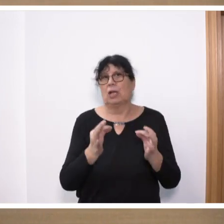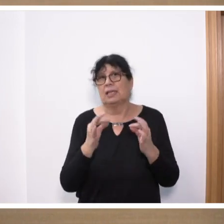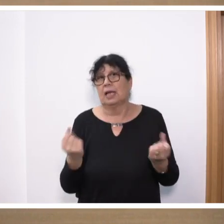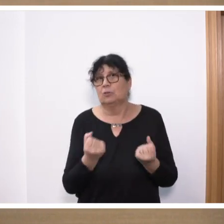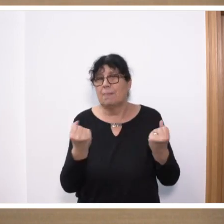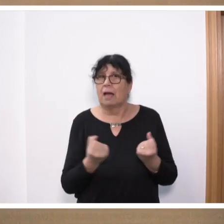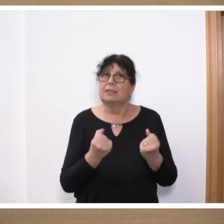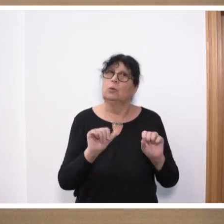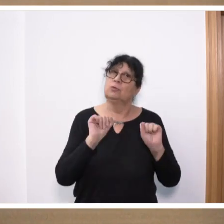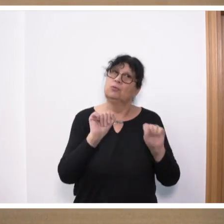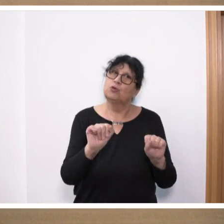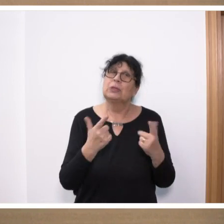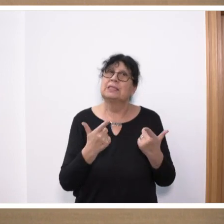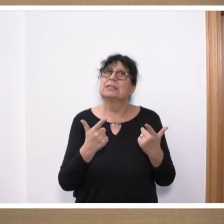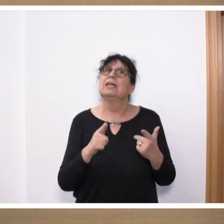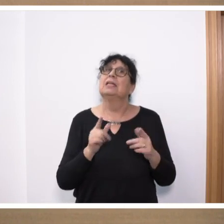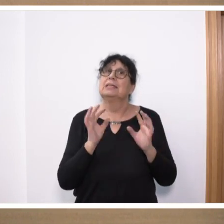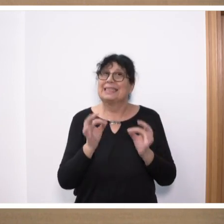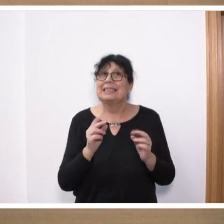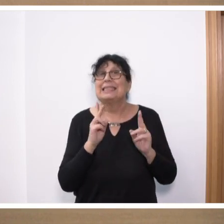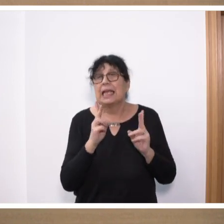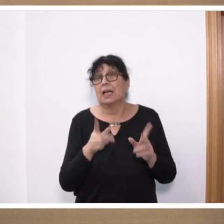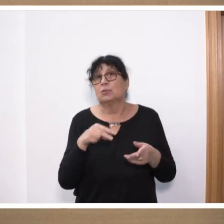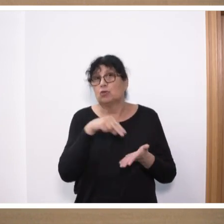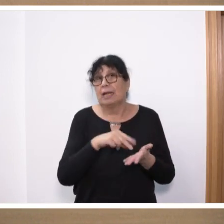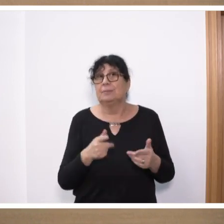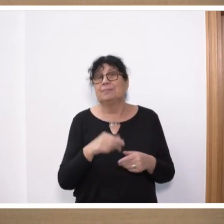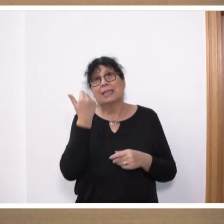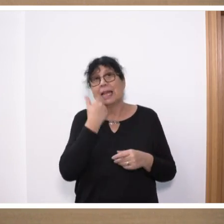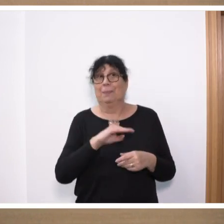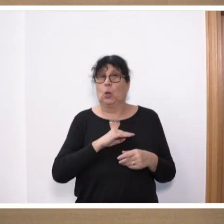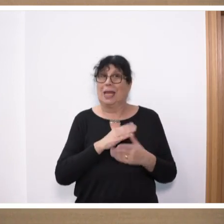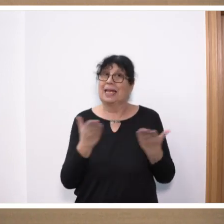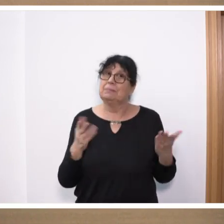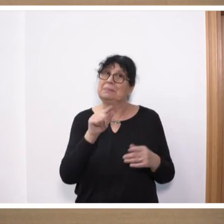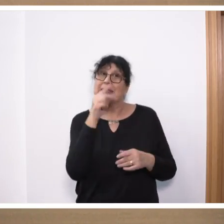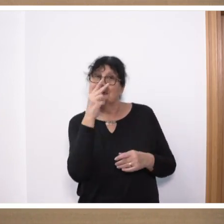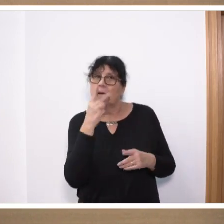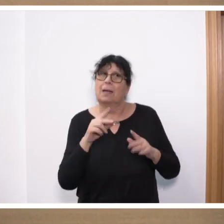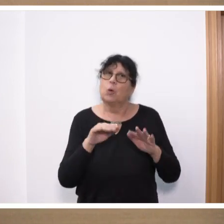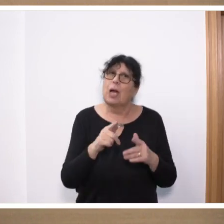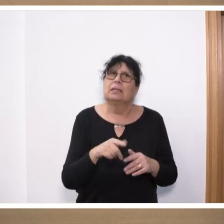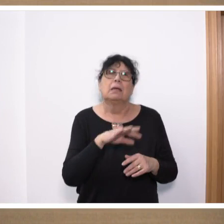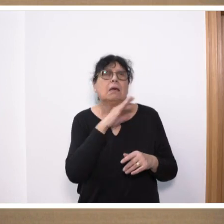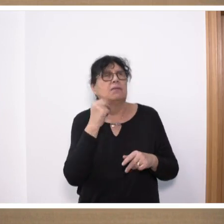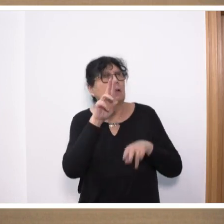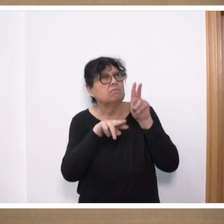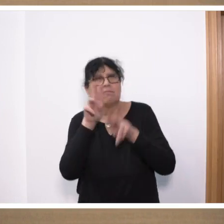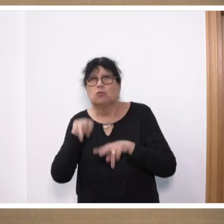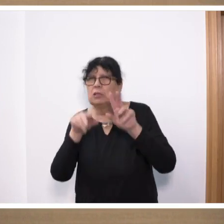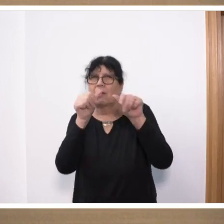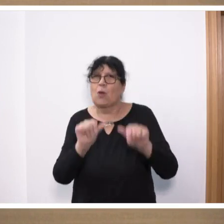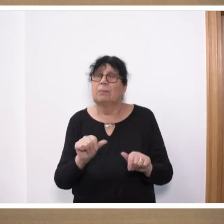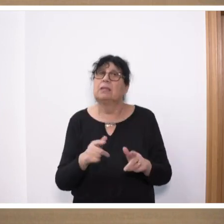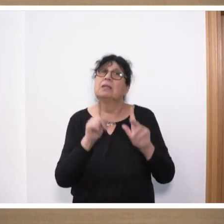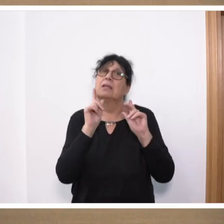und den Schutz natürlicher Ressourcen zu gewährleisten. Werte Kolleginnen und Kollegen, Sie sehen, Bürokratie hat viele Gesichter, davon